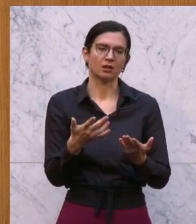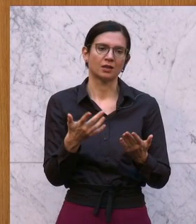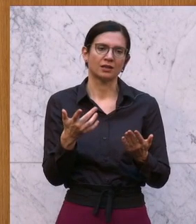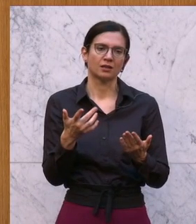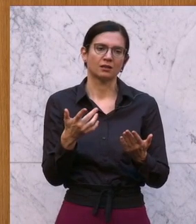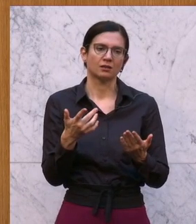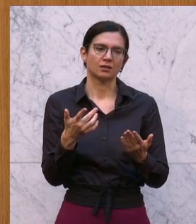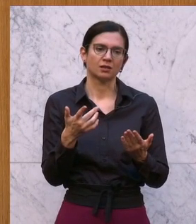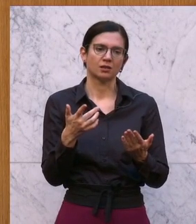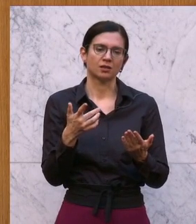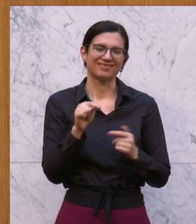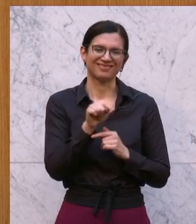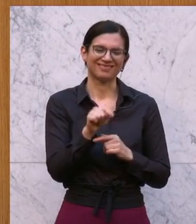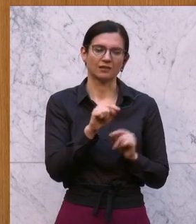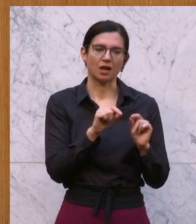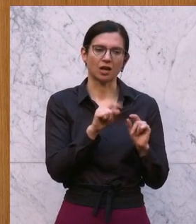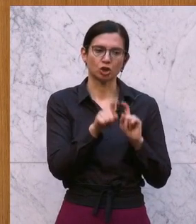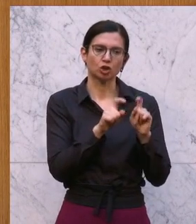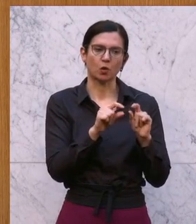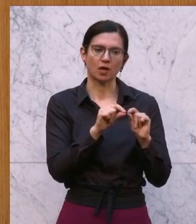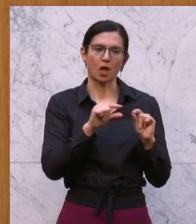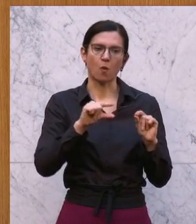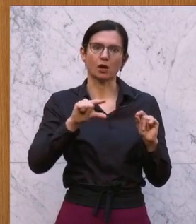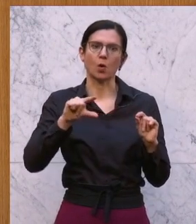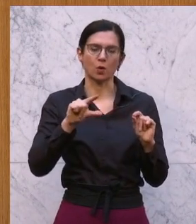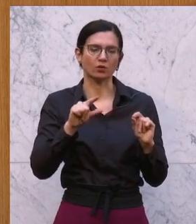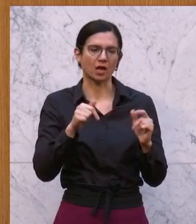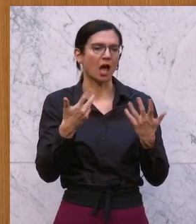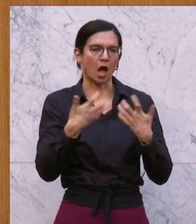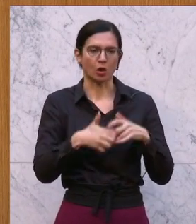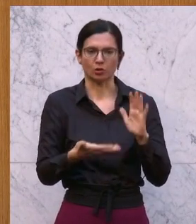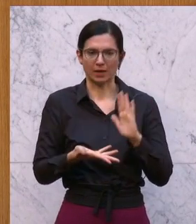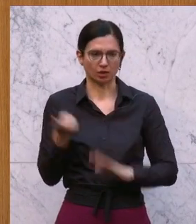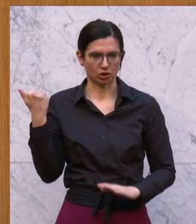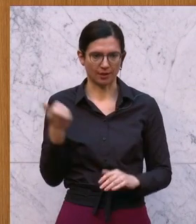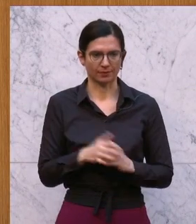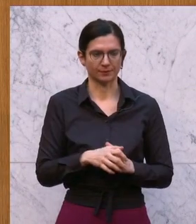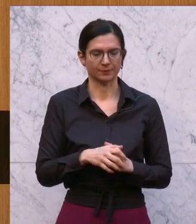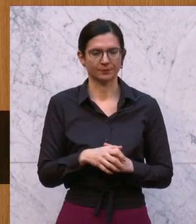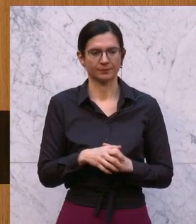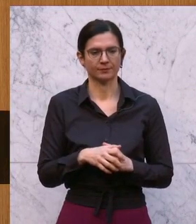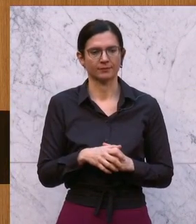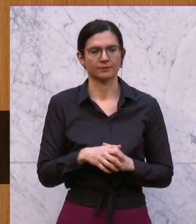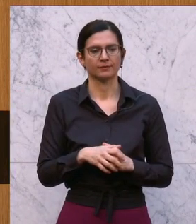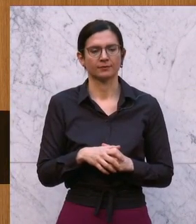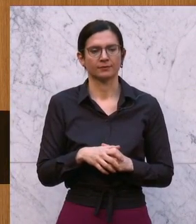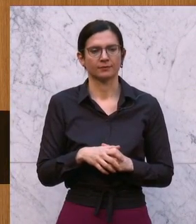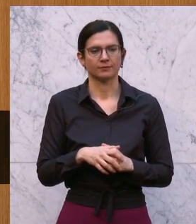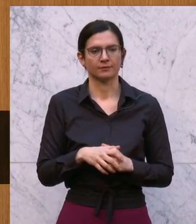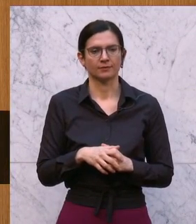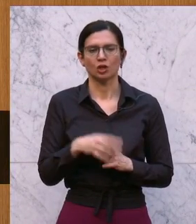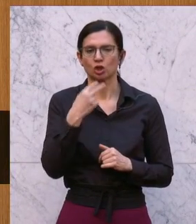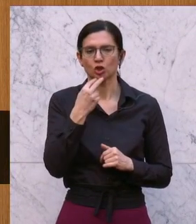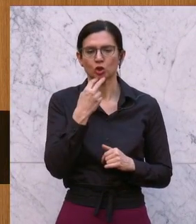also die schwindende Steuererhöhung auch dementsprechend nicht durchgeführt wird. Bis hin zu der